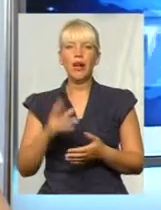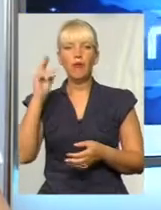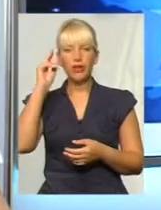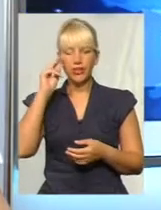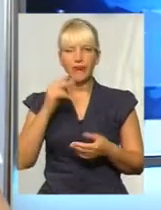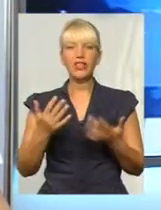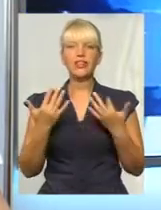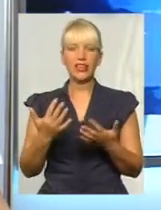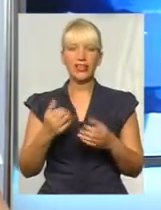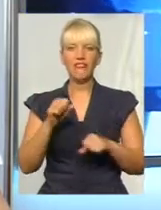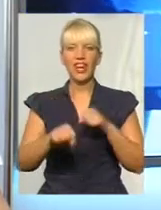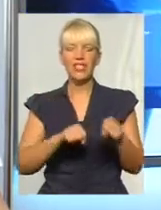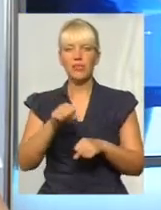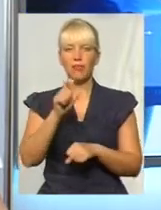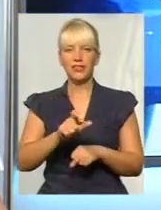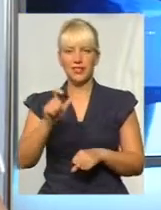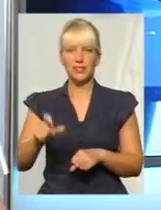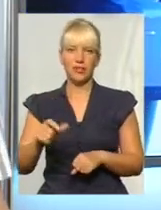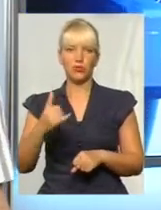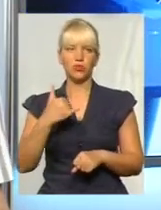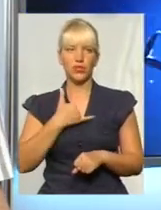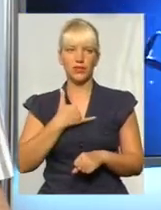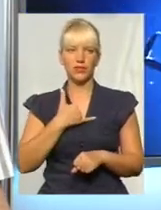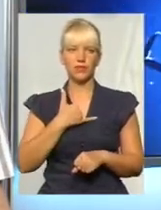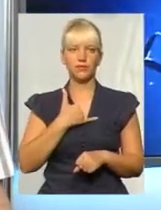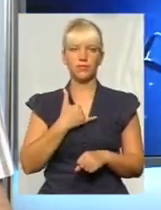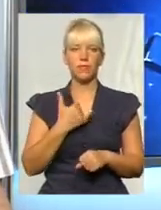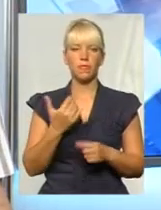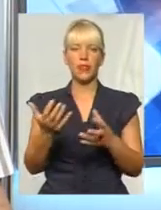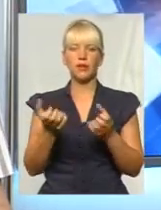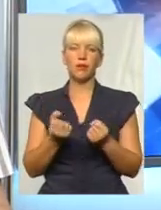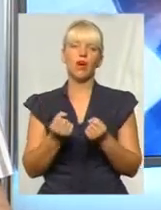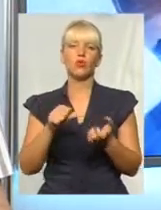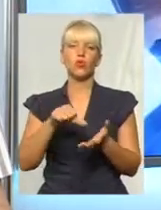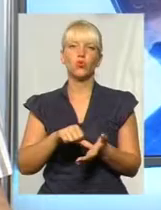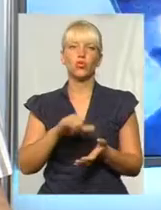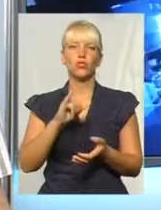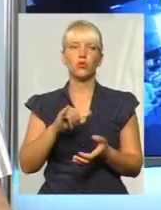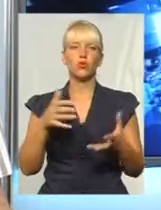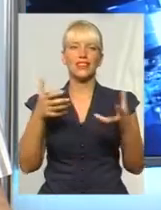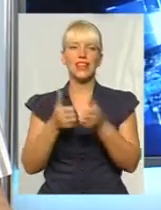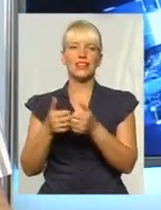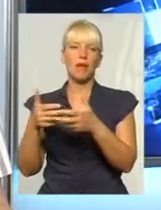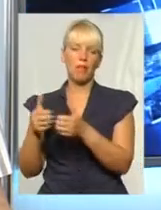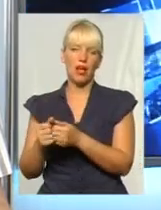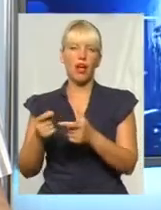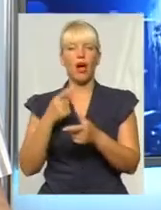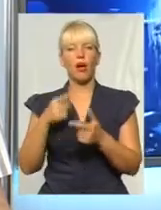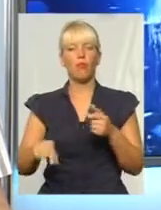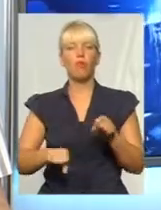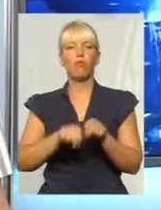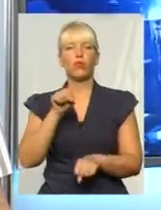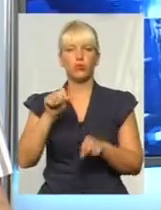велосипедистів, можна так сказати, приймають участь в ДТП або порушують? Є якісь дані?